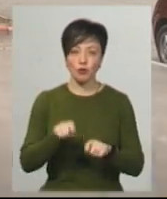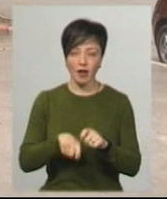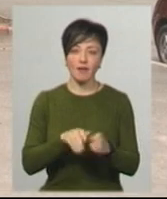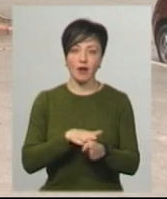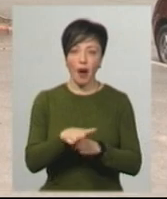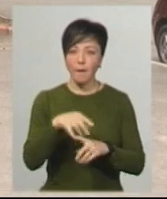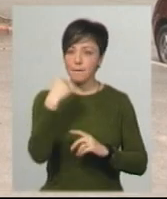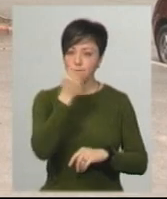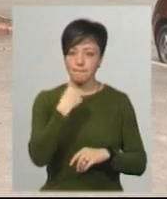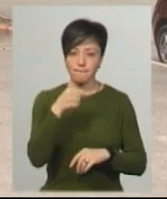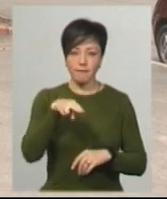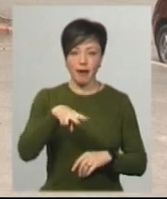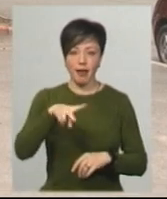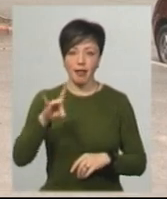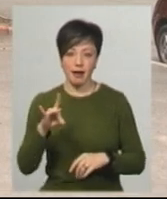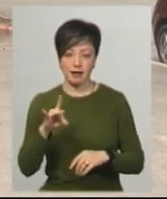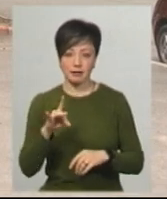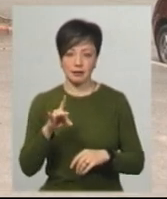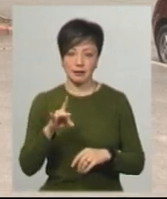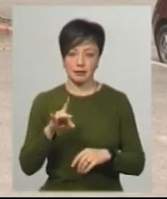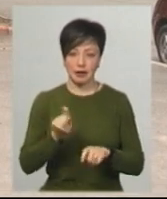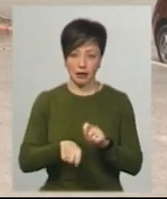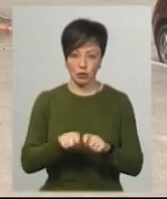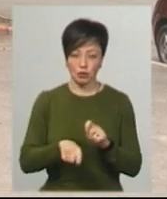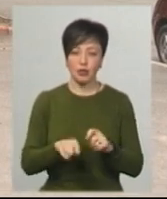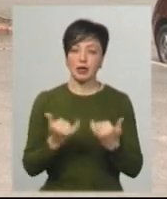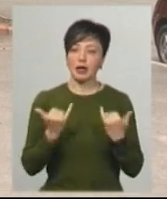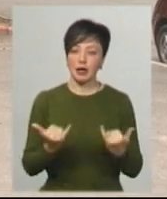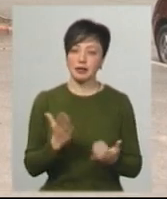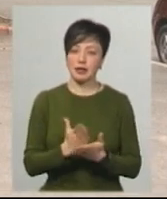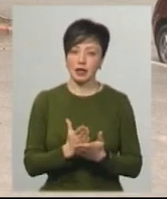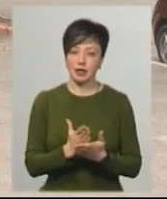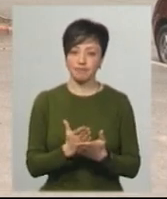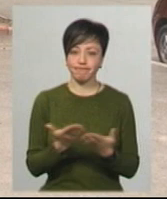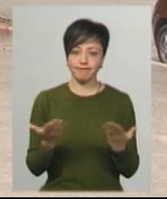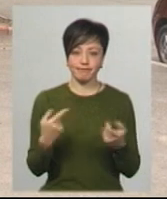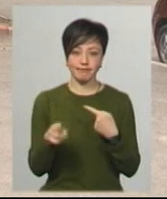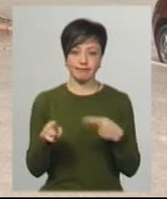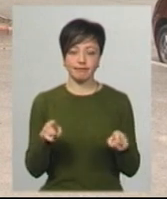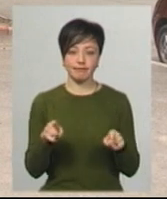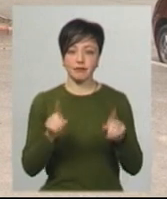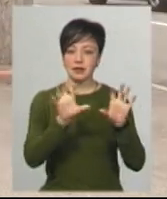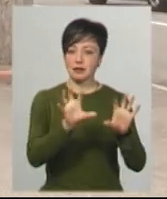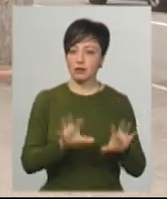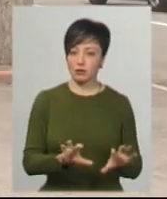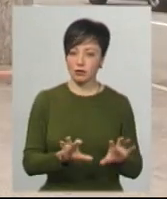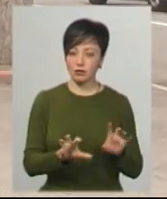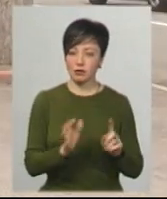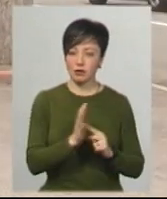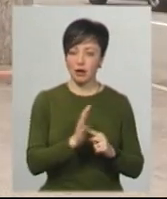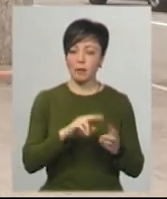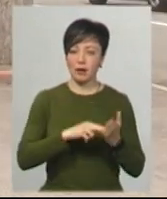виконання полімеразно-ланцюгової реакції. І тут наразі є трохи дисонанс такий законотворчий. Він